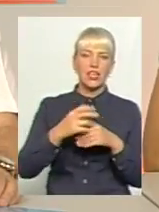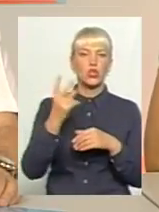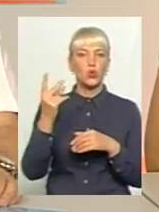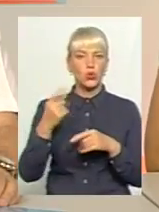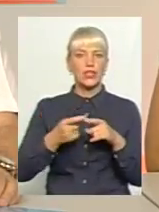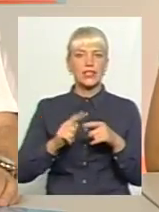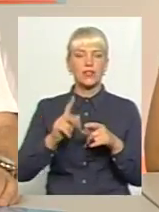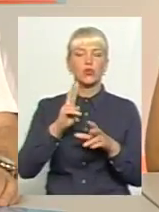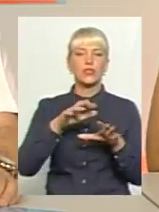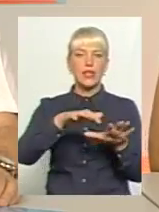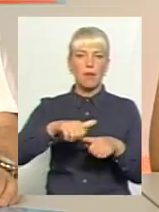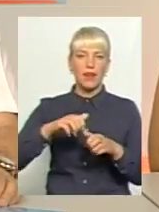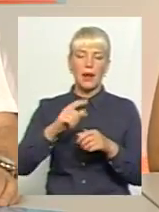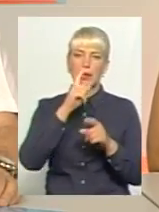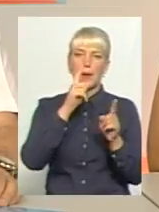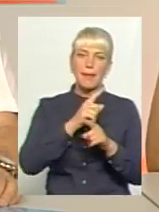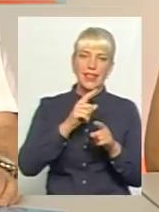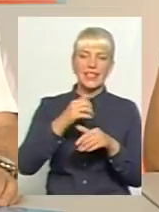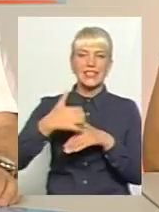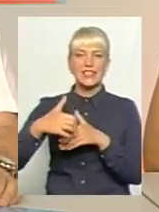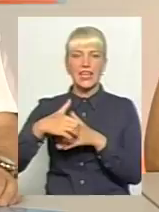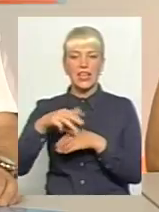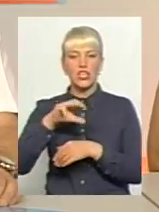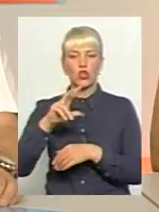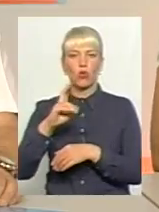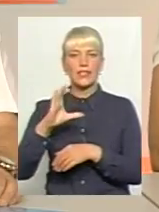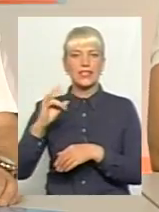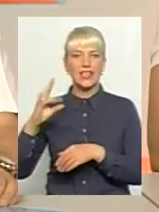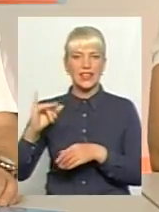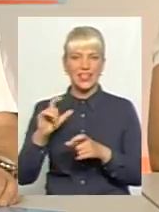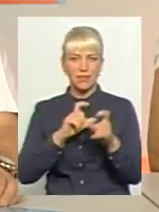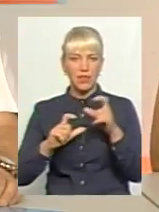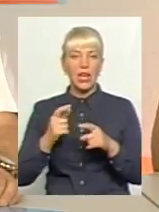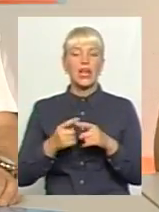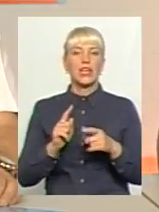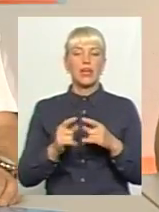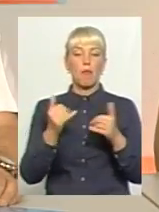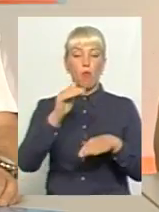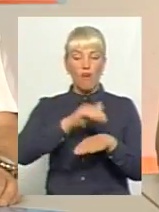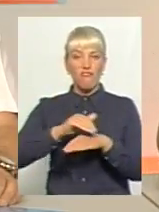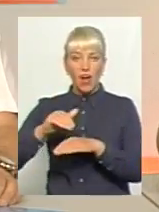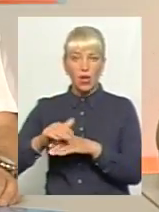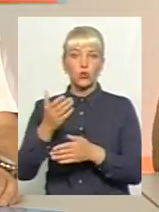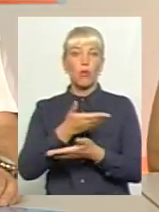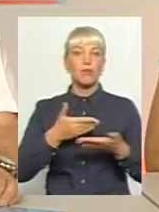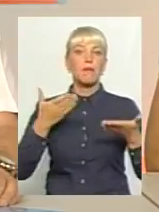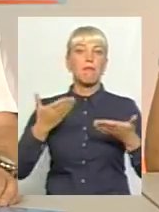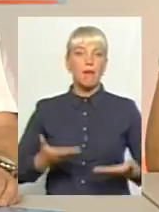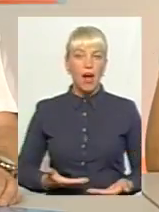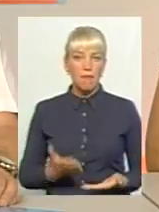ну, трошки маленькі. Тобто, ми, по факту, маємо зараз, от на протяженні цього всього, ну, всього періоду часу,